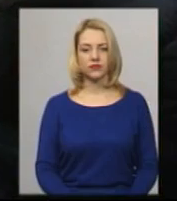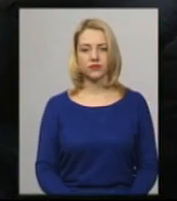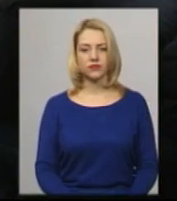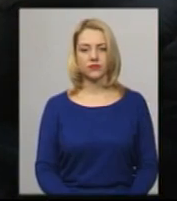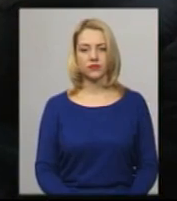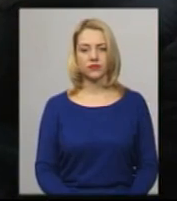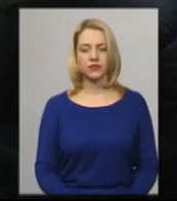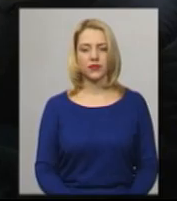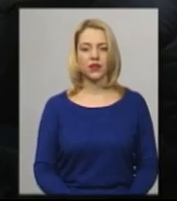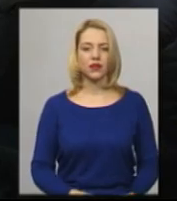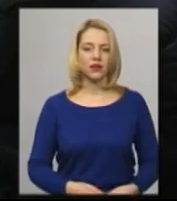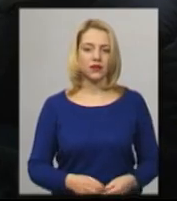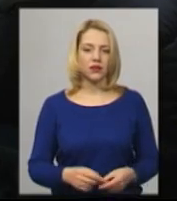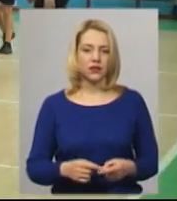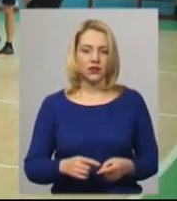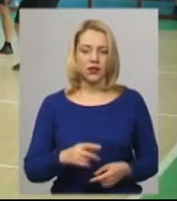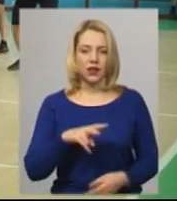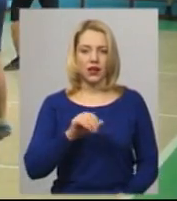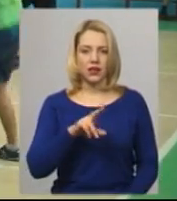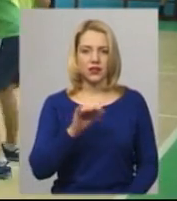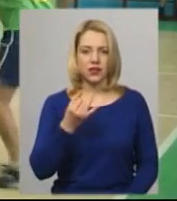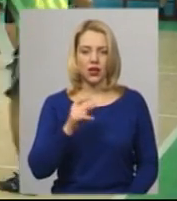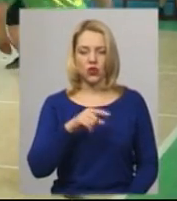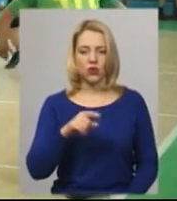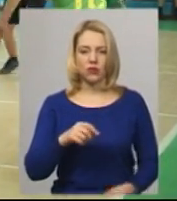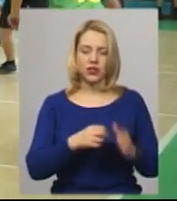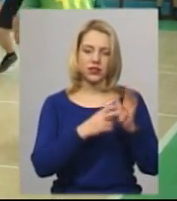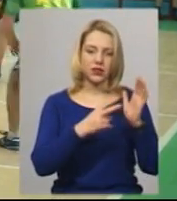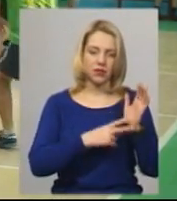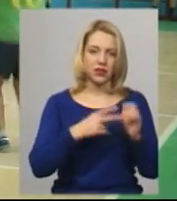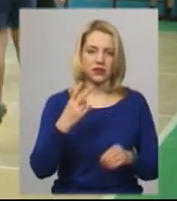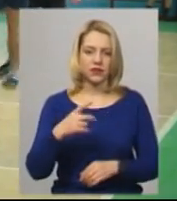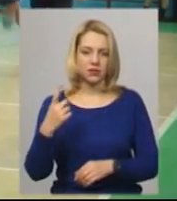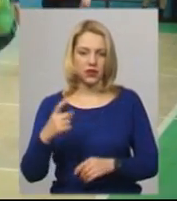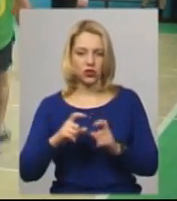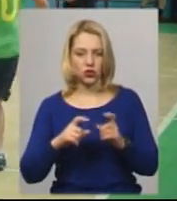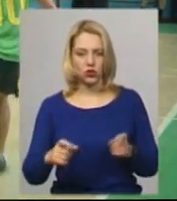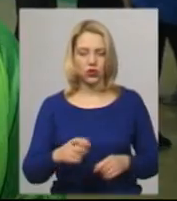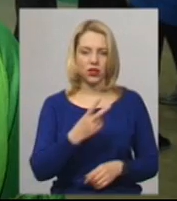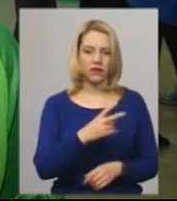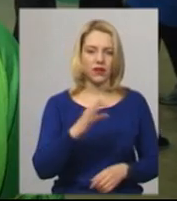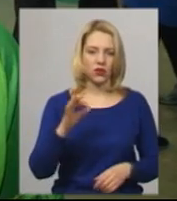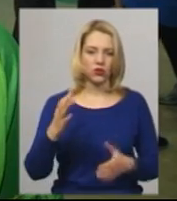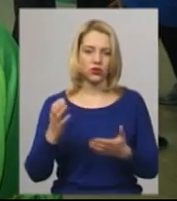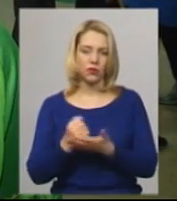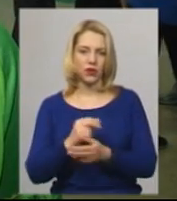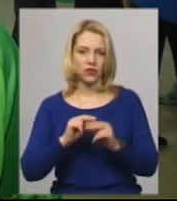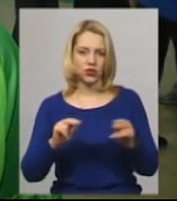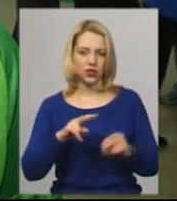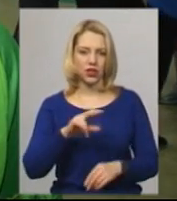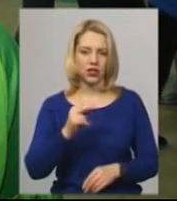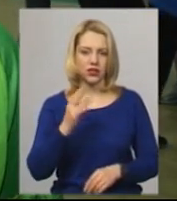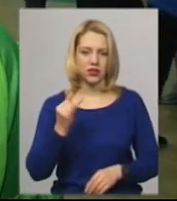За віхід у фінал змагається команда ліцею номер 17 і 21 школи. Перемога з рахунку 2-0 з двоєю вчителі ліцею. Учасник змагань